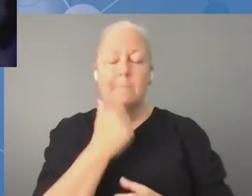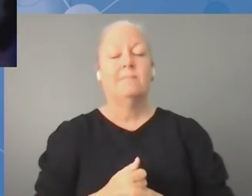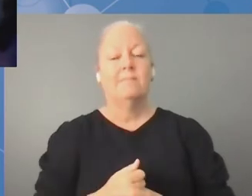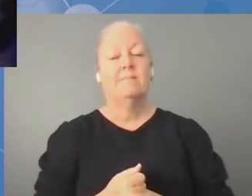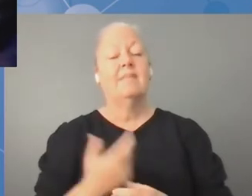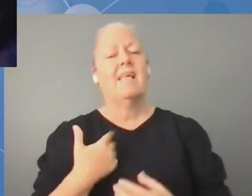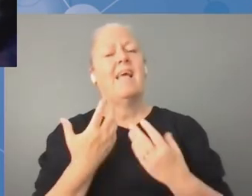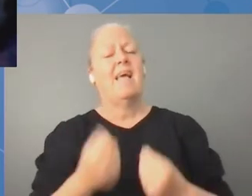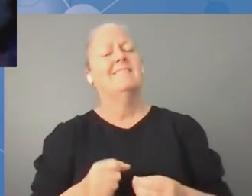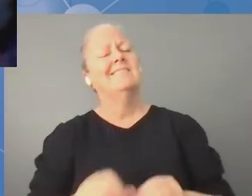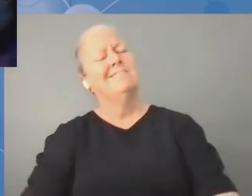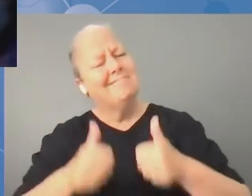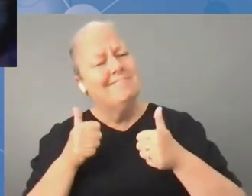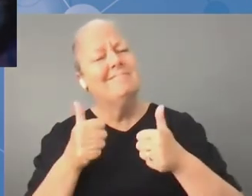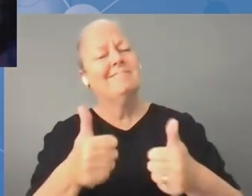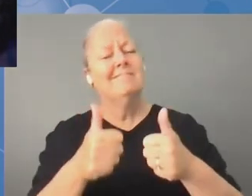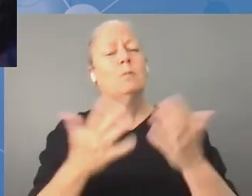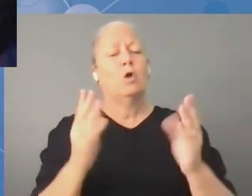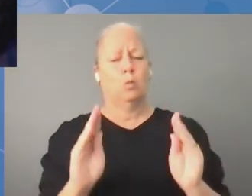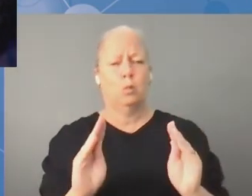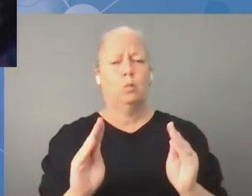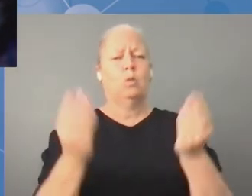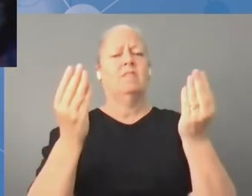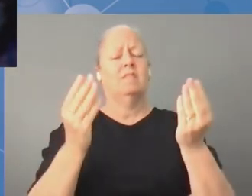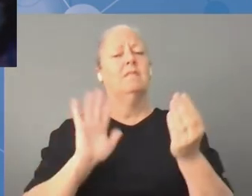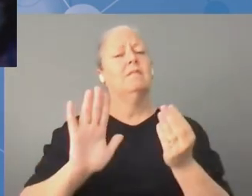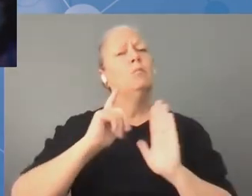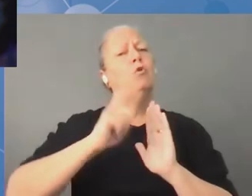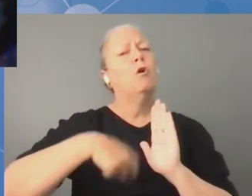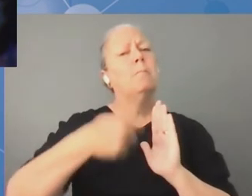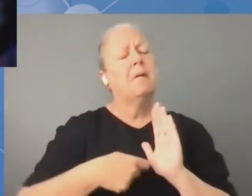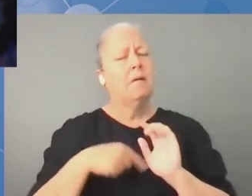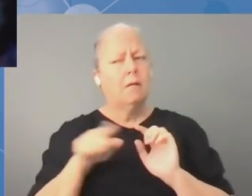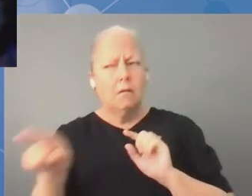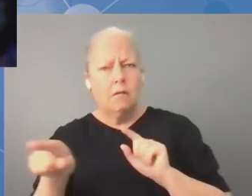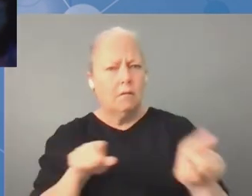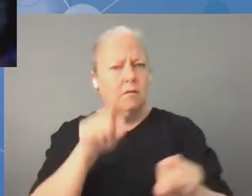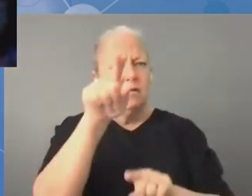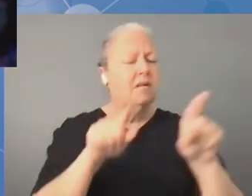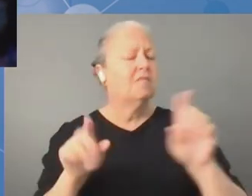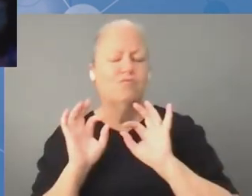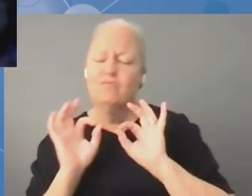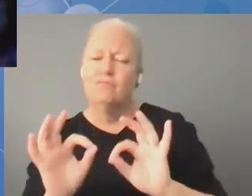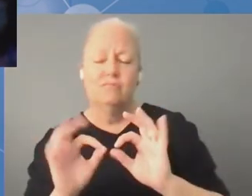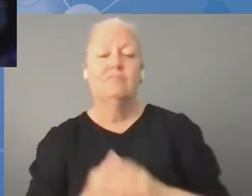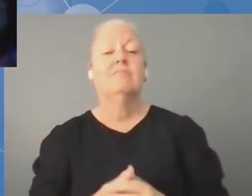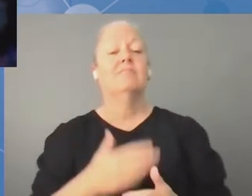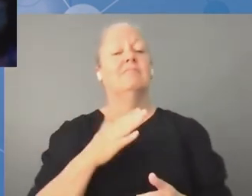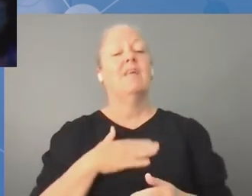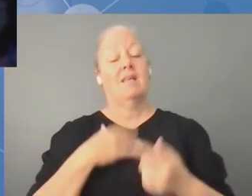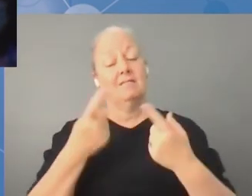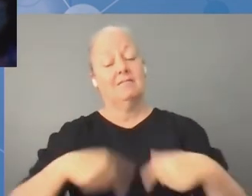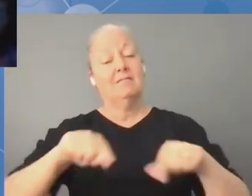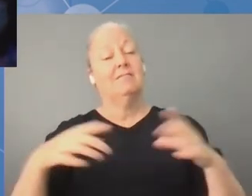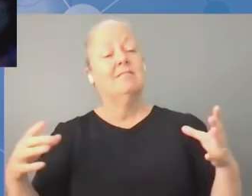W tym roku szczególnie doceniam ten bardzo rozbudowany program skierowany do ludzi młodych i bardzo mi się to podoba.